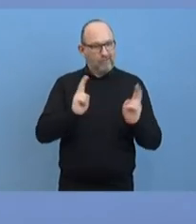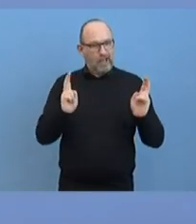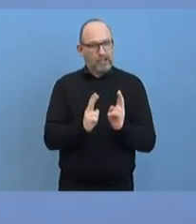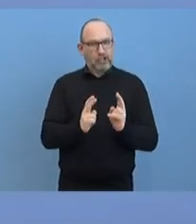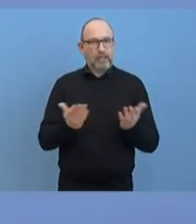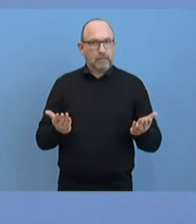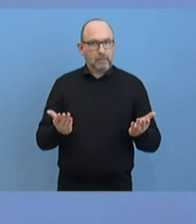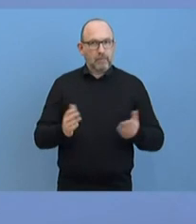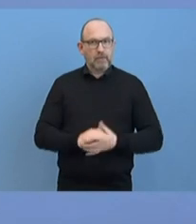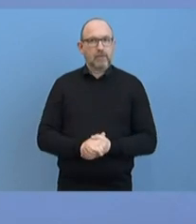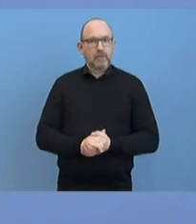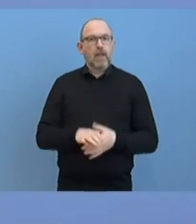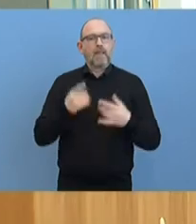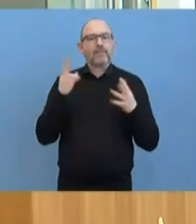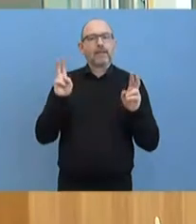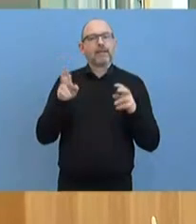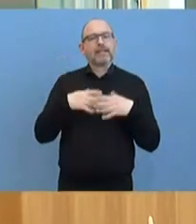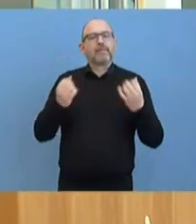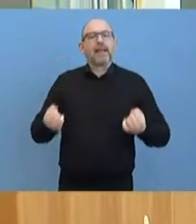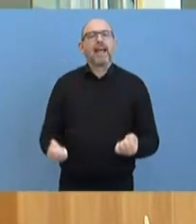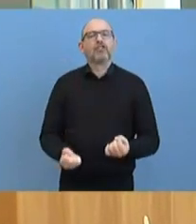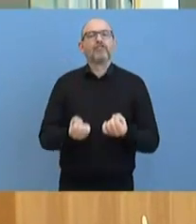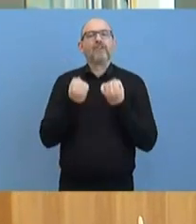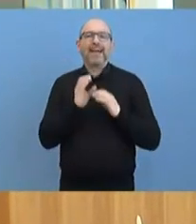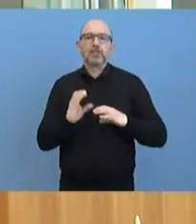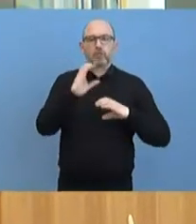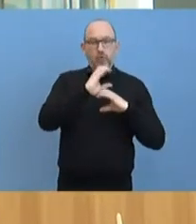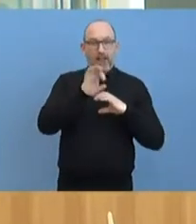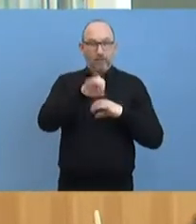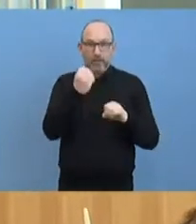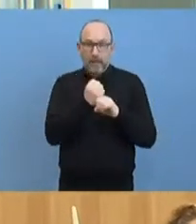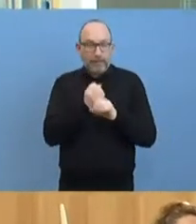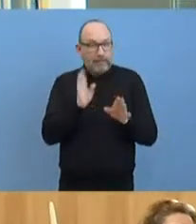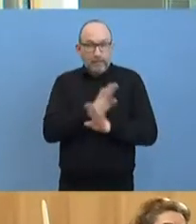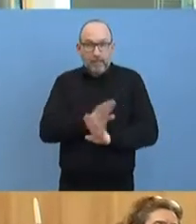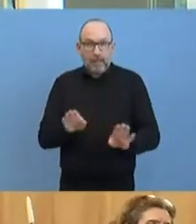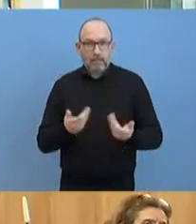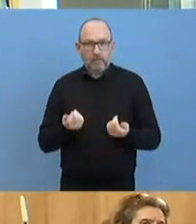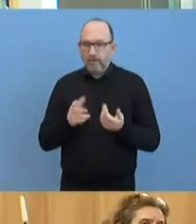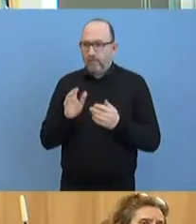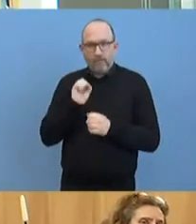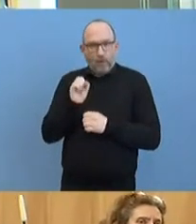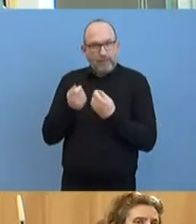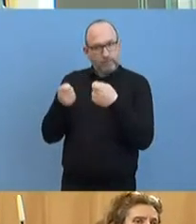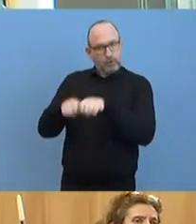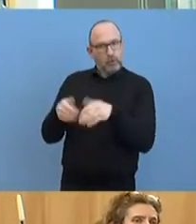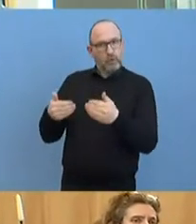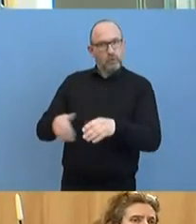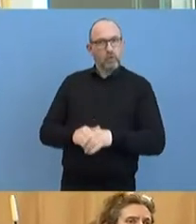es keine Erschwerniszulage für diese Arbeit aktuell geben wird. Warum wurde das nicht beschlossen? Und stattdessen wurden ja